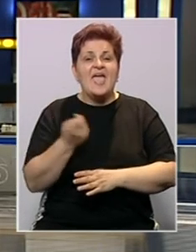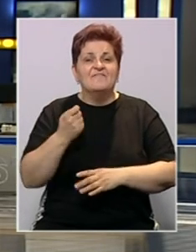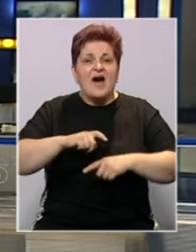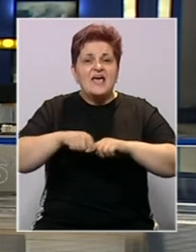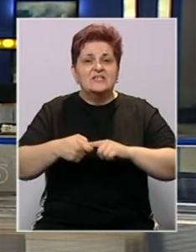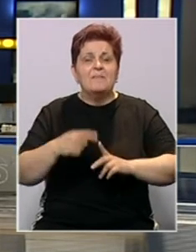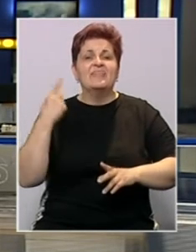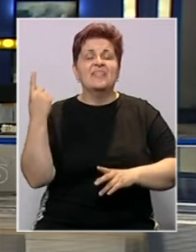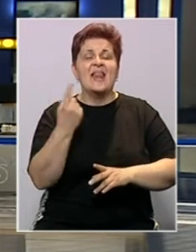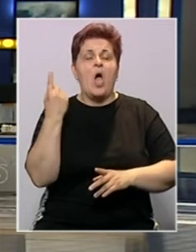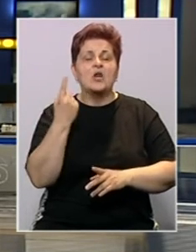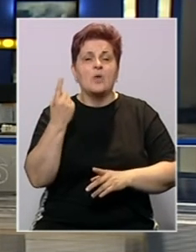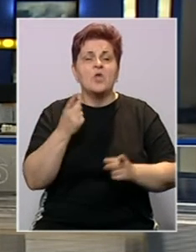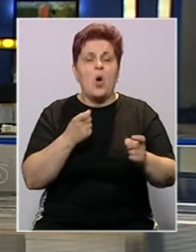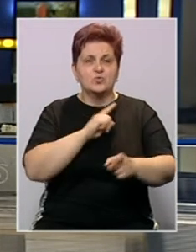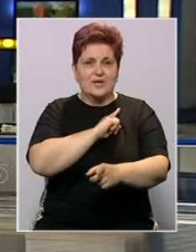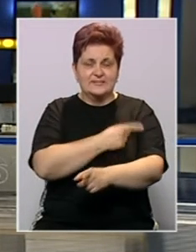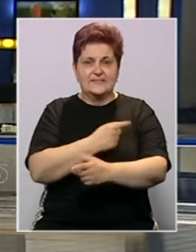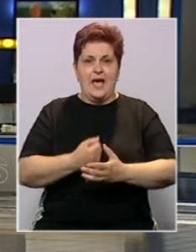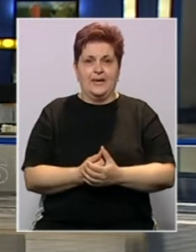opremi te helikoptera oruženih snaga.